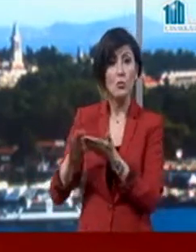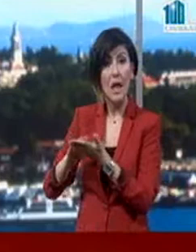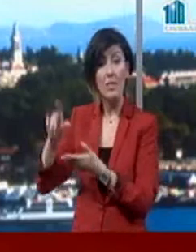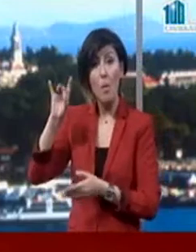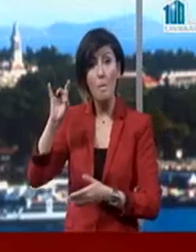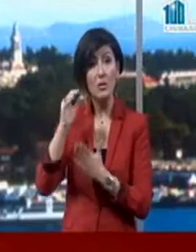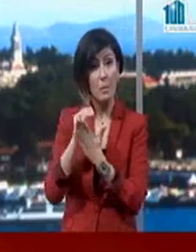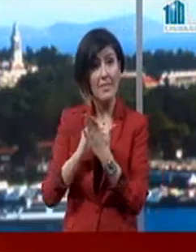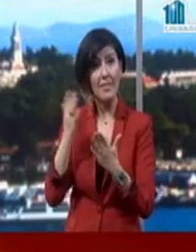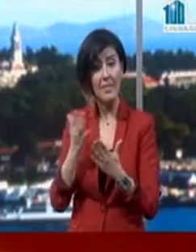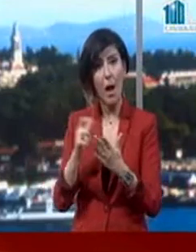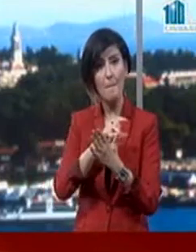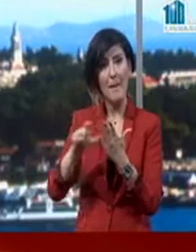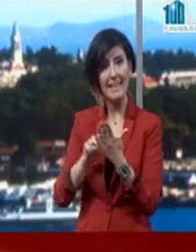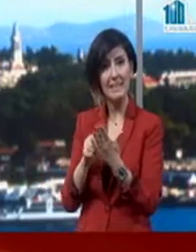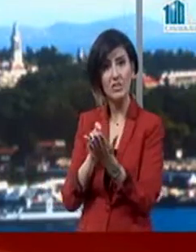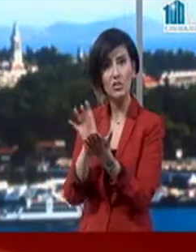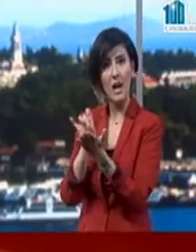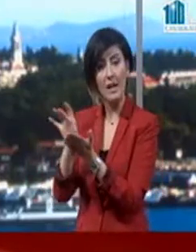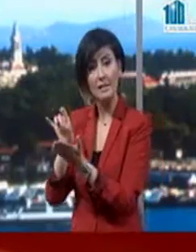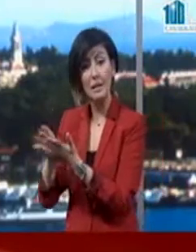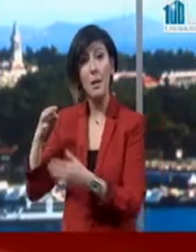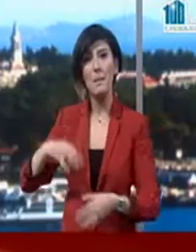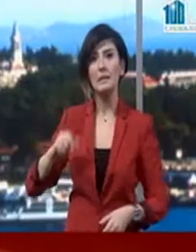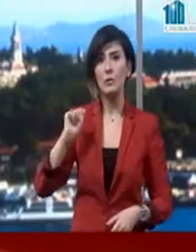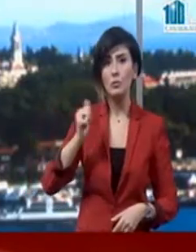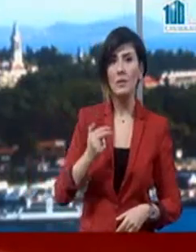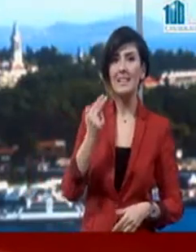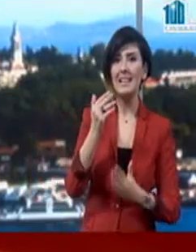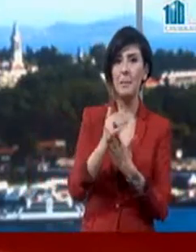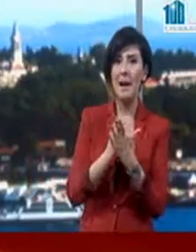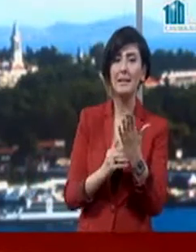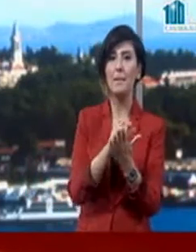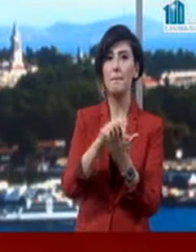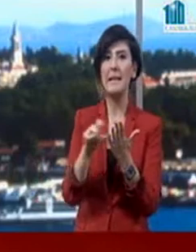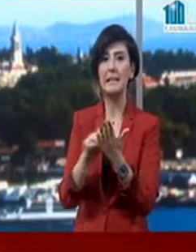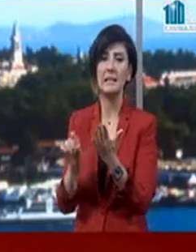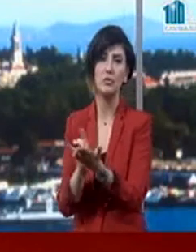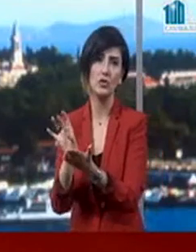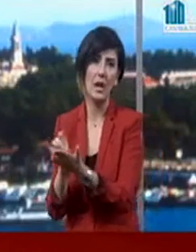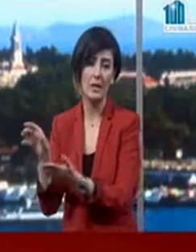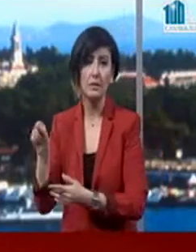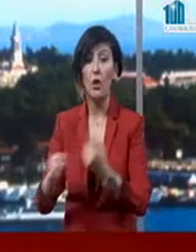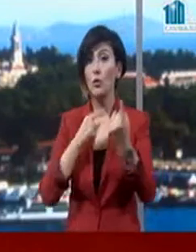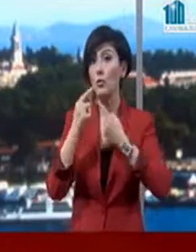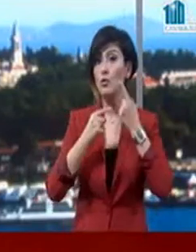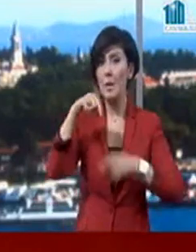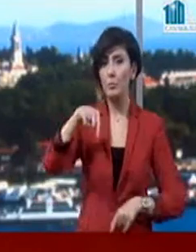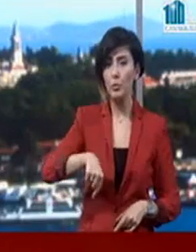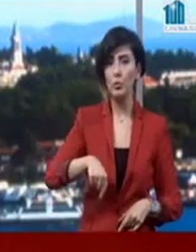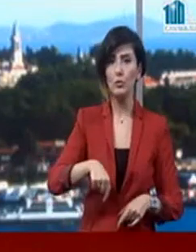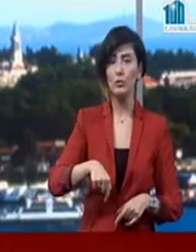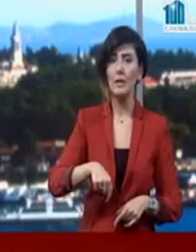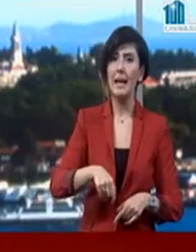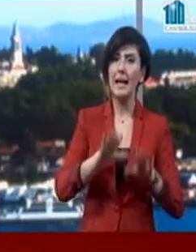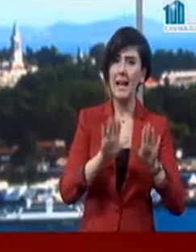15 maddesi daha metinden çıkartıldı. Pazartesi günü de 7 madde metinden çıkartılmıştı. Görüşmeler bugün kaldığı